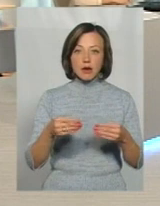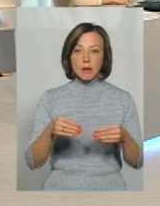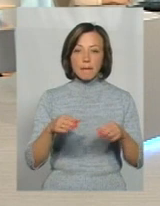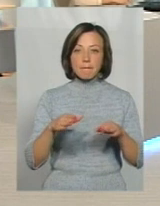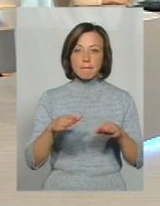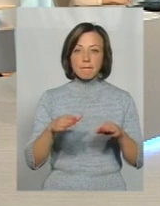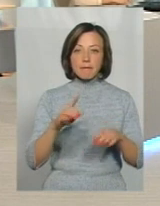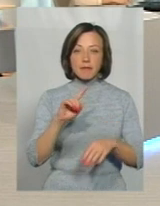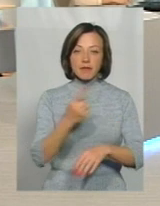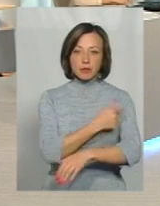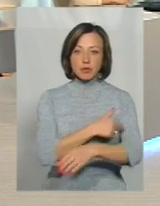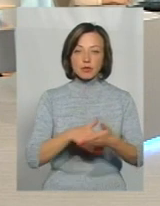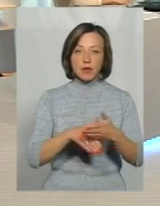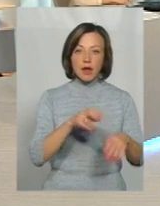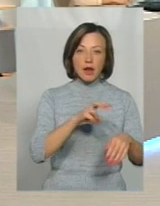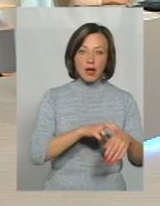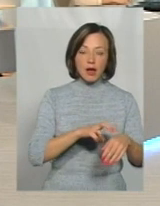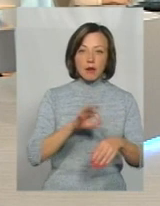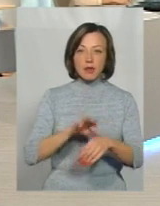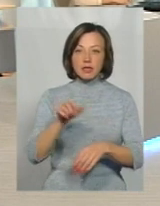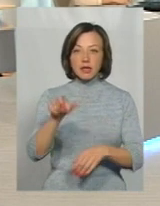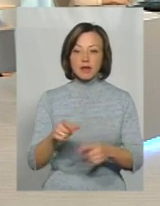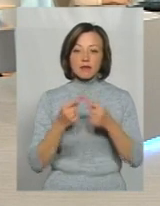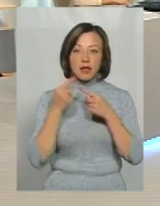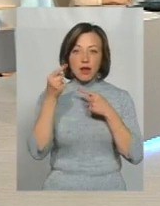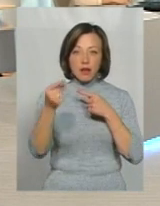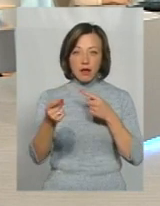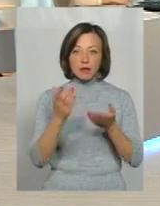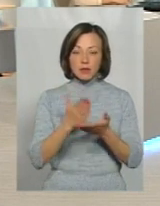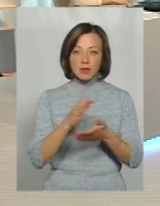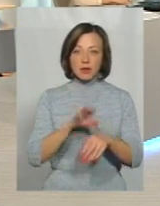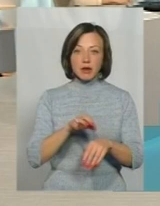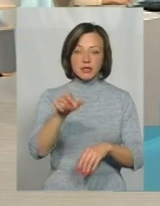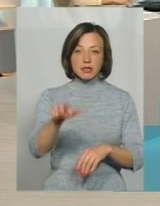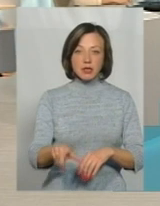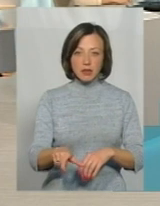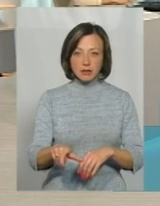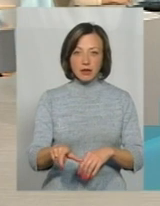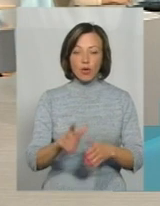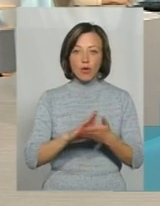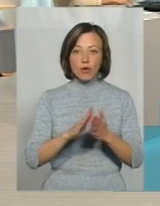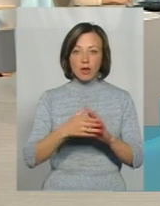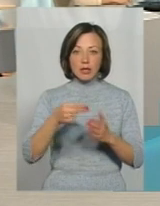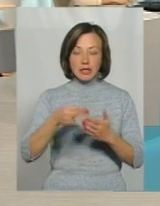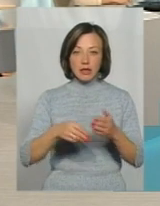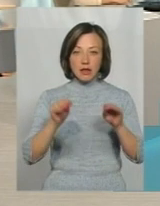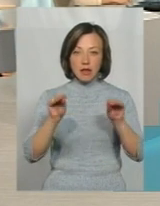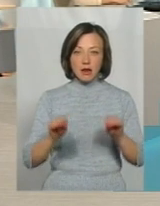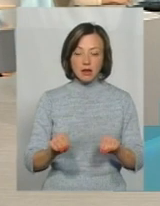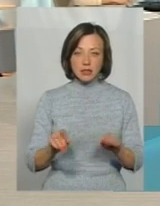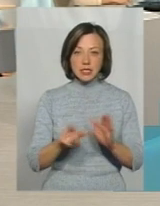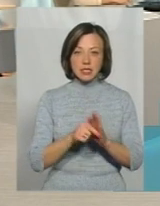допомоги, лікаря і пацієнта. І якщо віддалено знаходиться пацієнт, уклав декларацію із